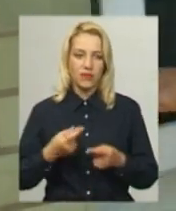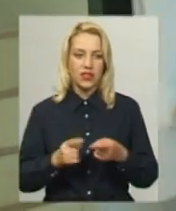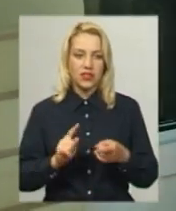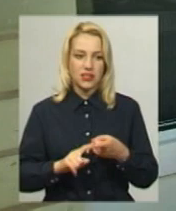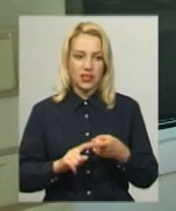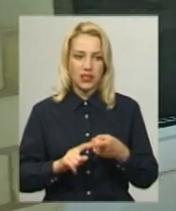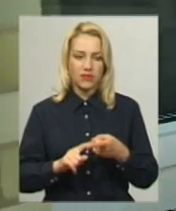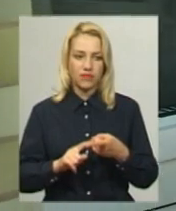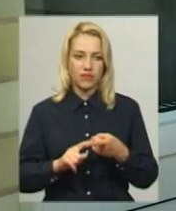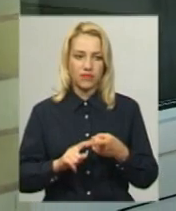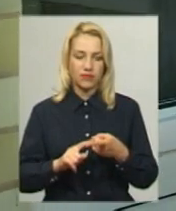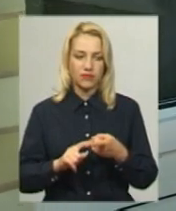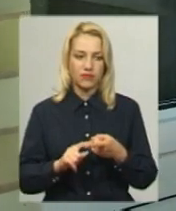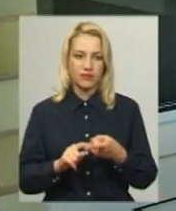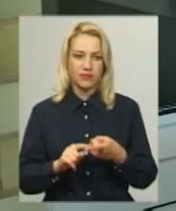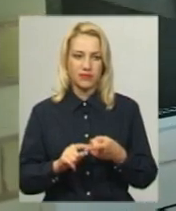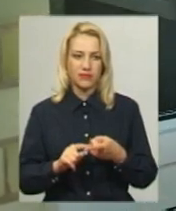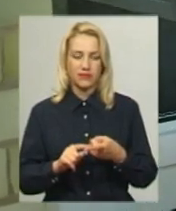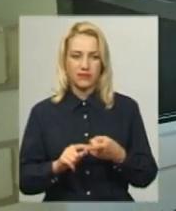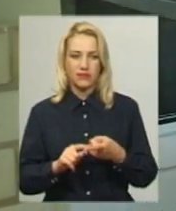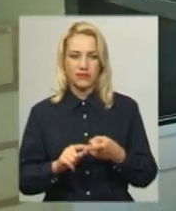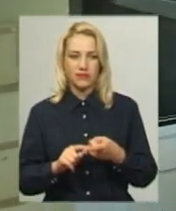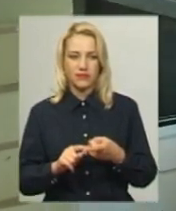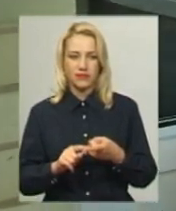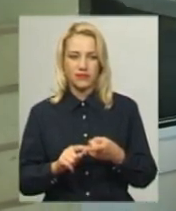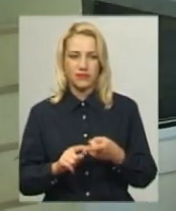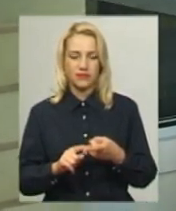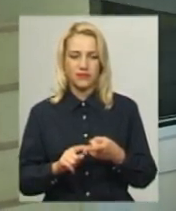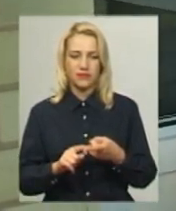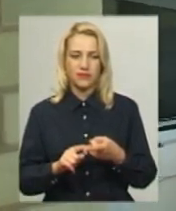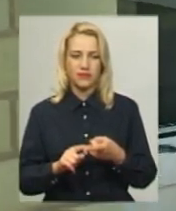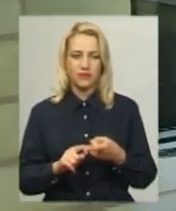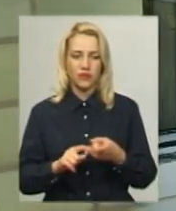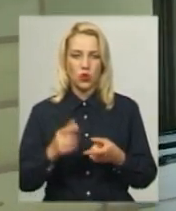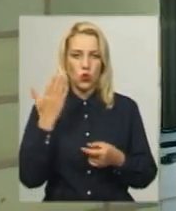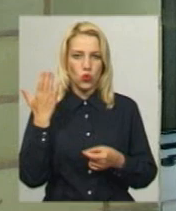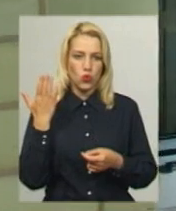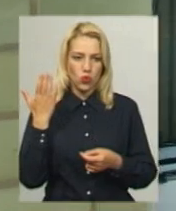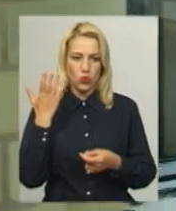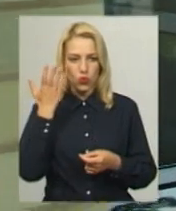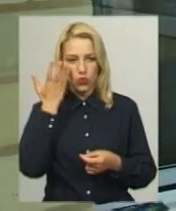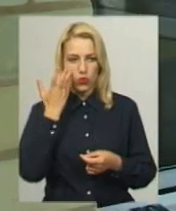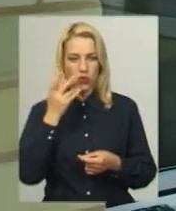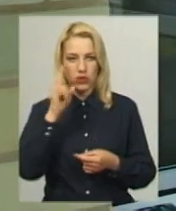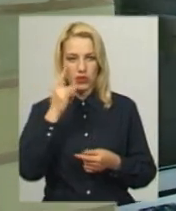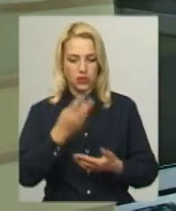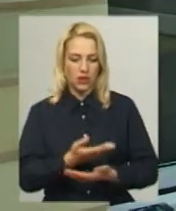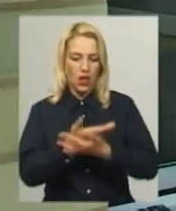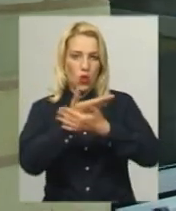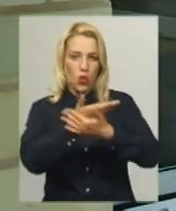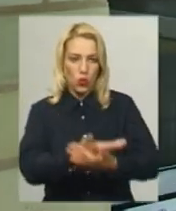і рукою, коли лужиться дитя,